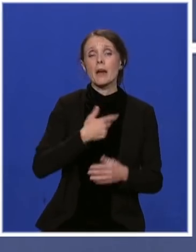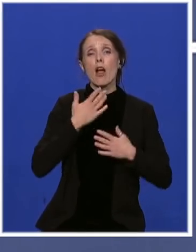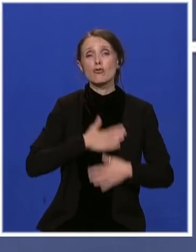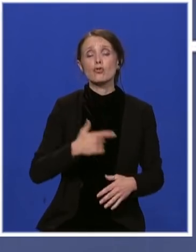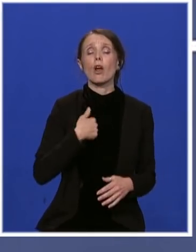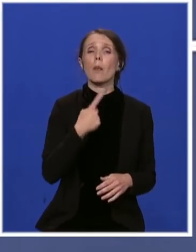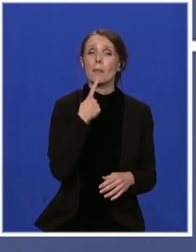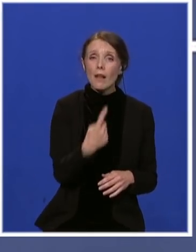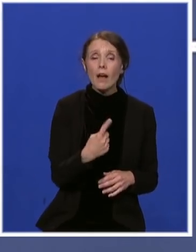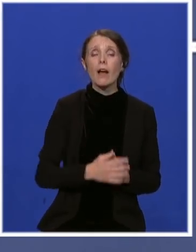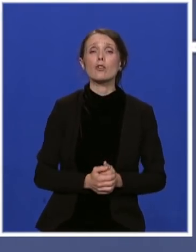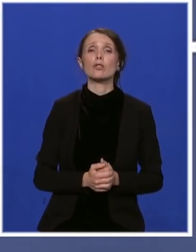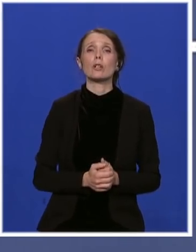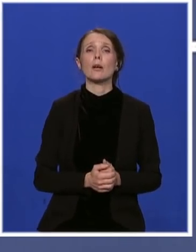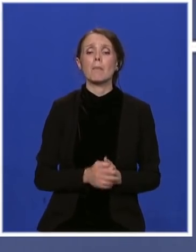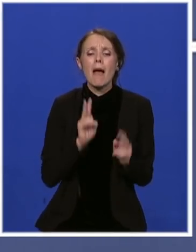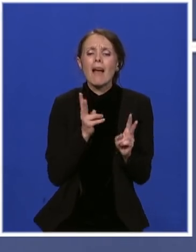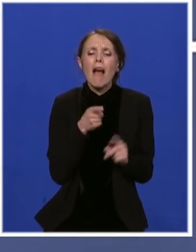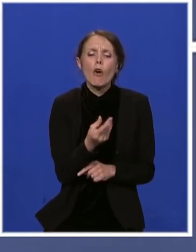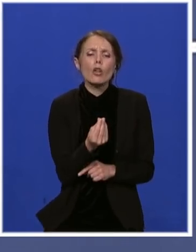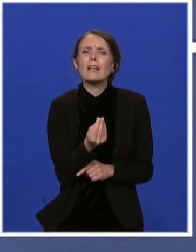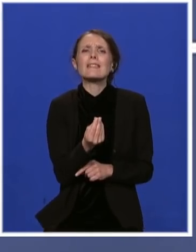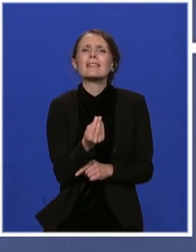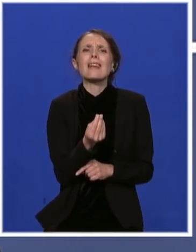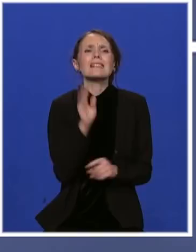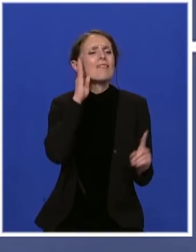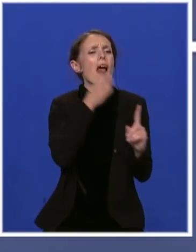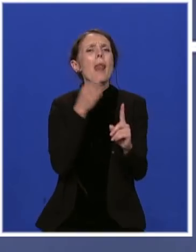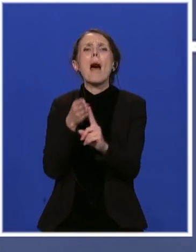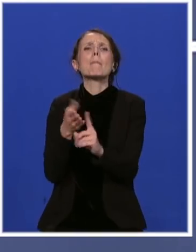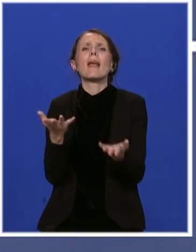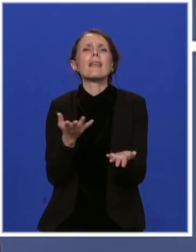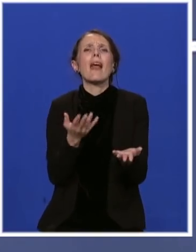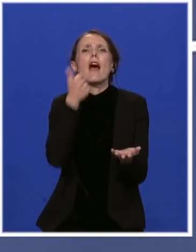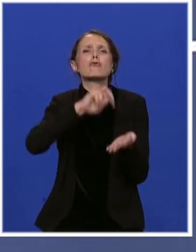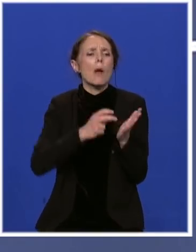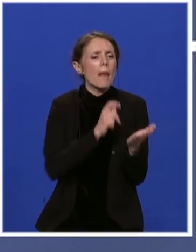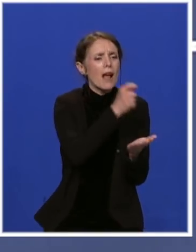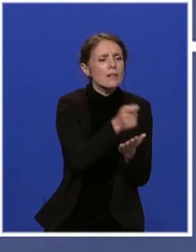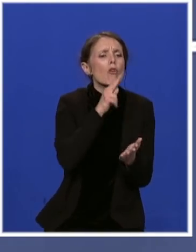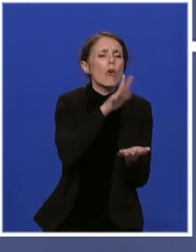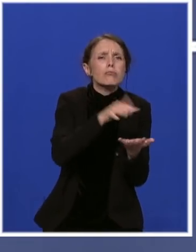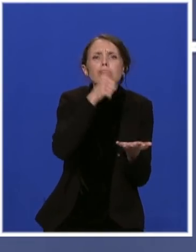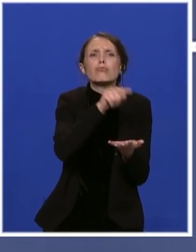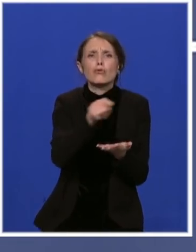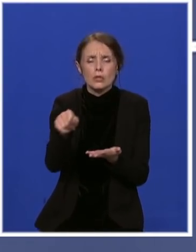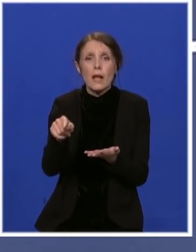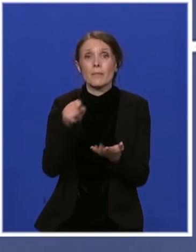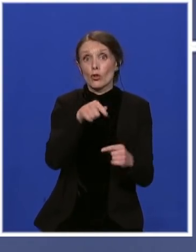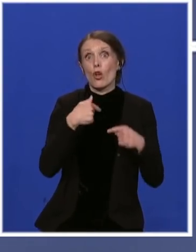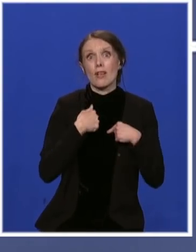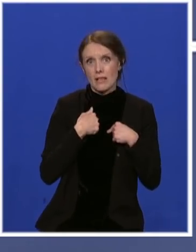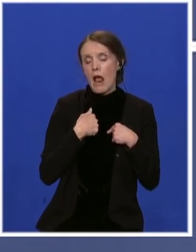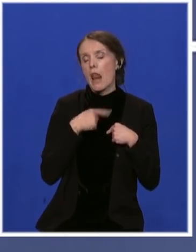onome kako su ta sredstva namenjena, odnosno kako bi trebalo se potroše. Za nas i od presudnog značaja i tu je Evropska unija